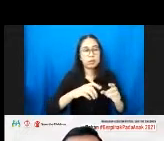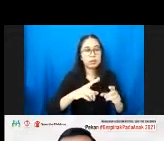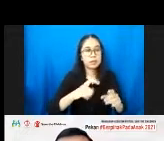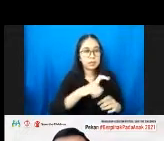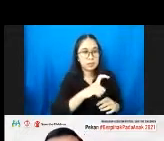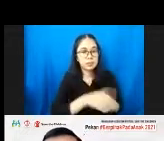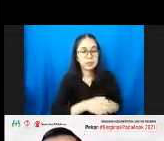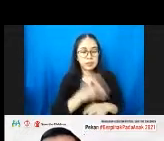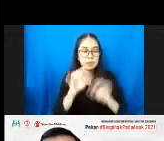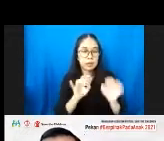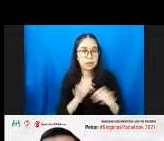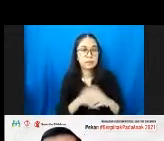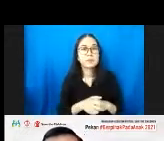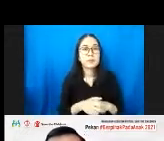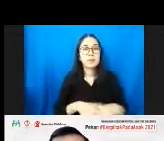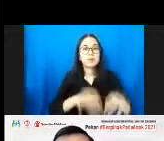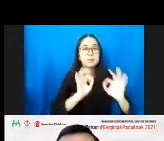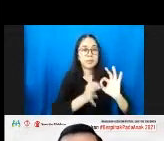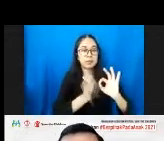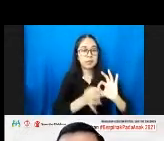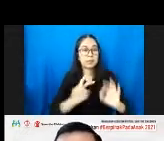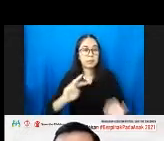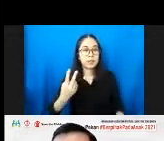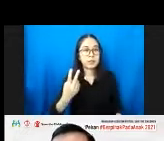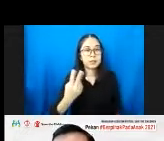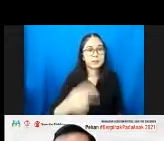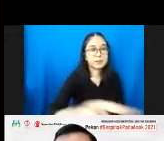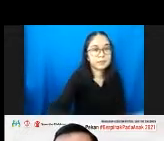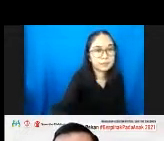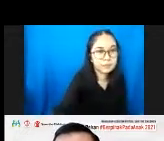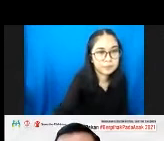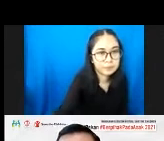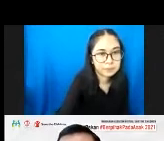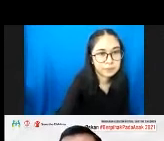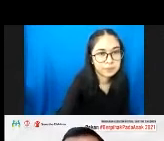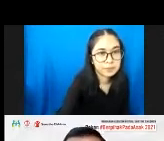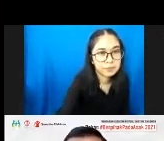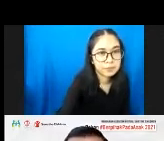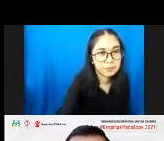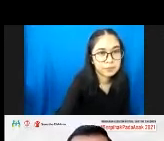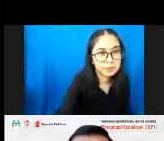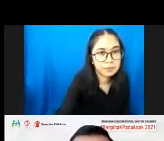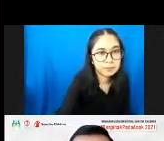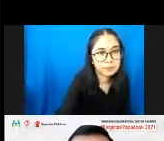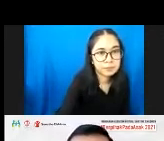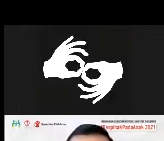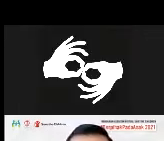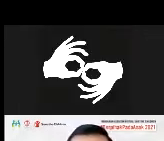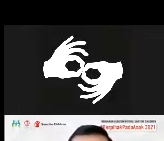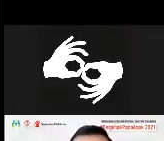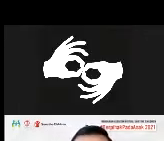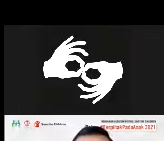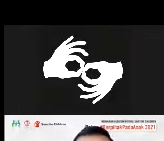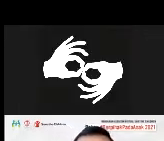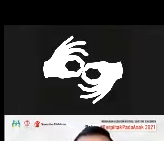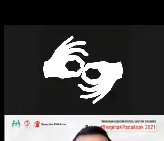dan juga bagaimana sensitif, gizi sensitif, mulai dari PUPR untuk air bersih dan sanitasi, parenting